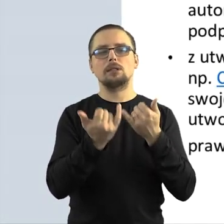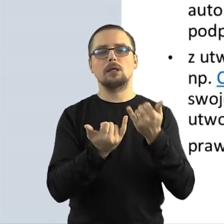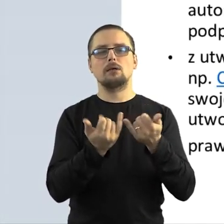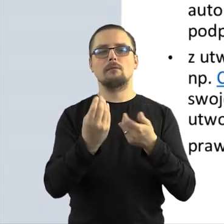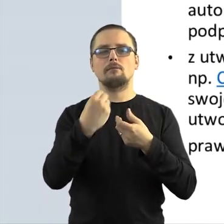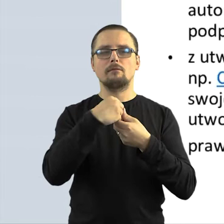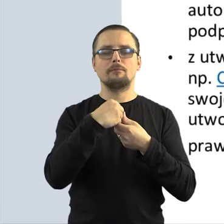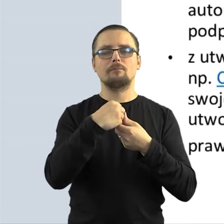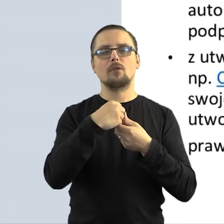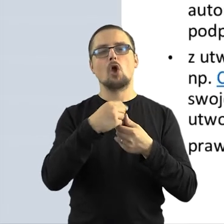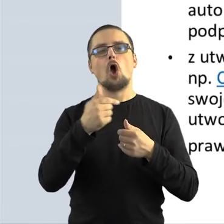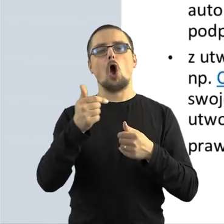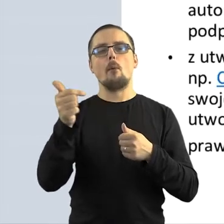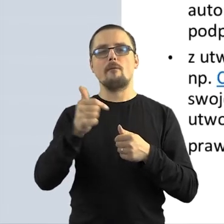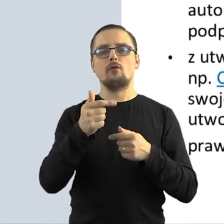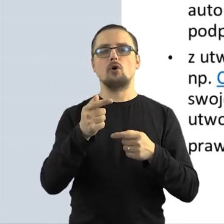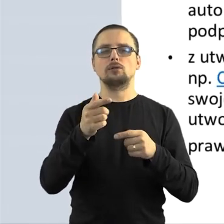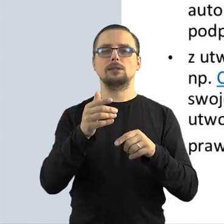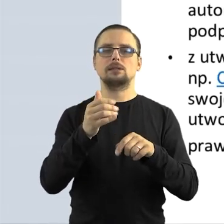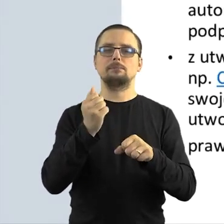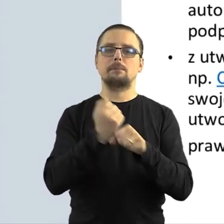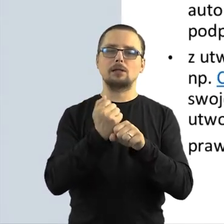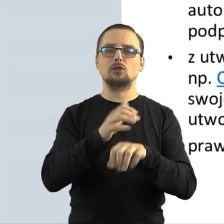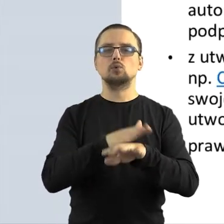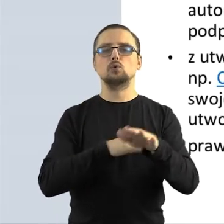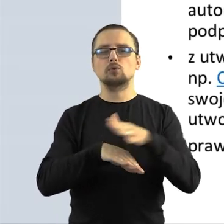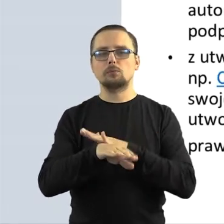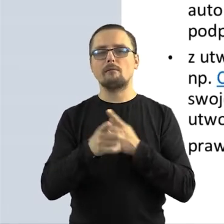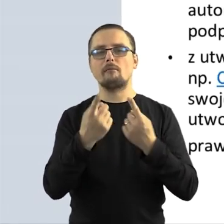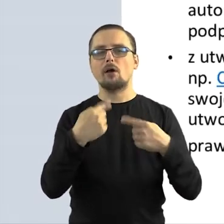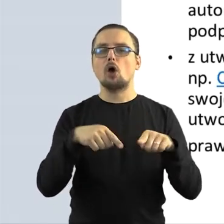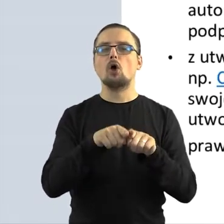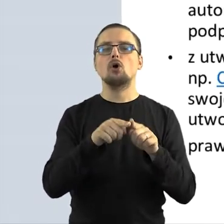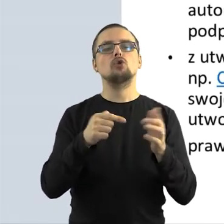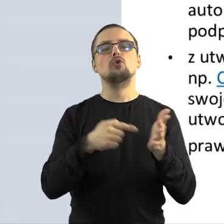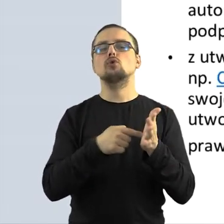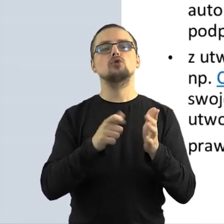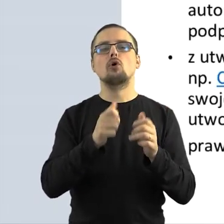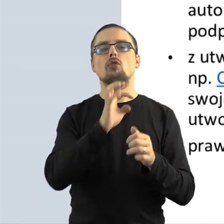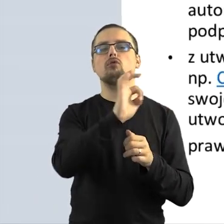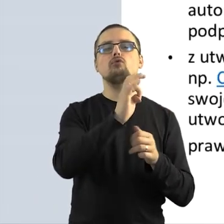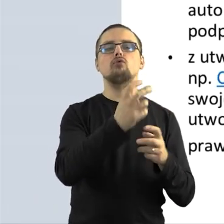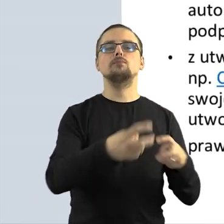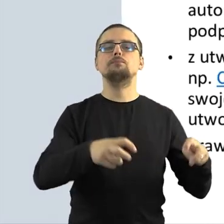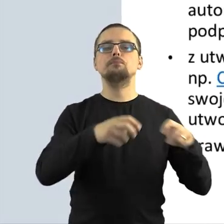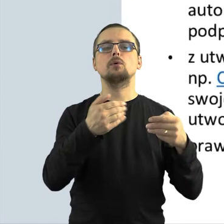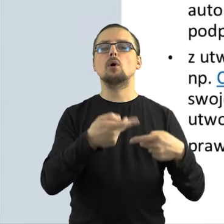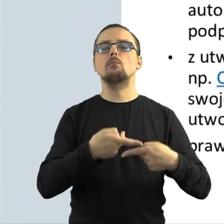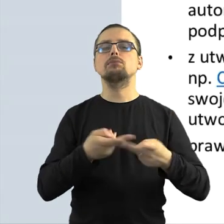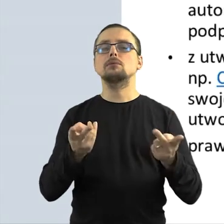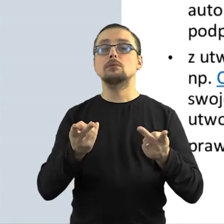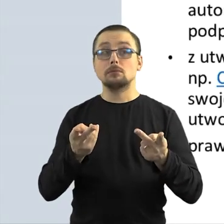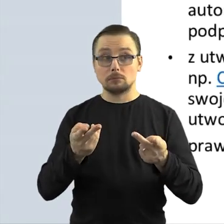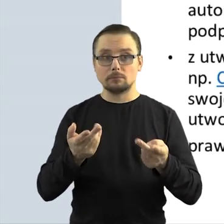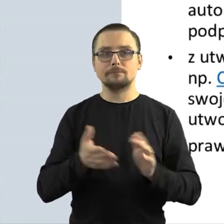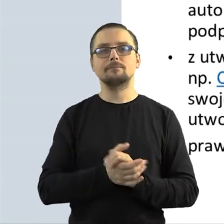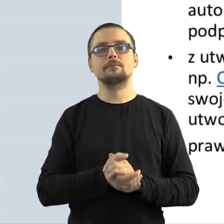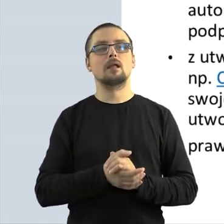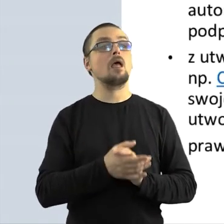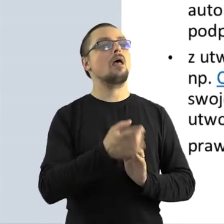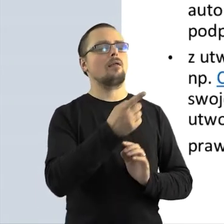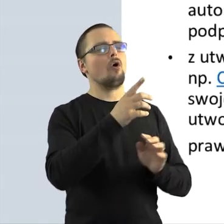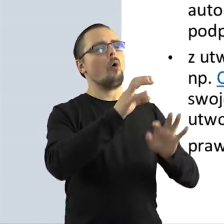ramach wykonywania swoich obowiązków służbowych, ale o tym za chwilę. Co do zasady, jeśli Państwo są twórcami, to mogą dany utwór